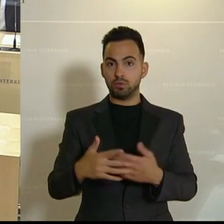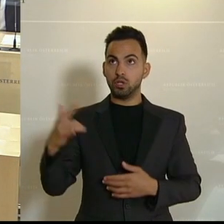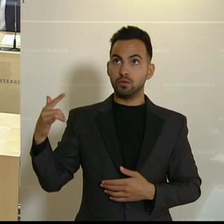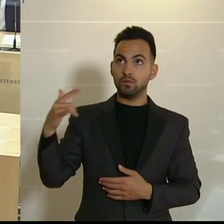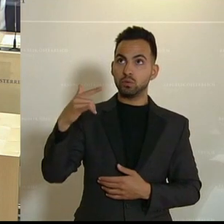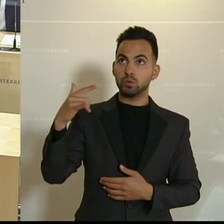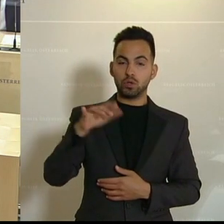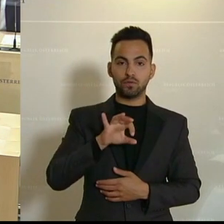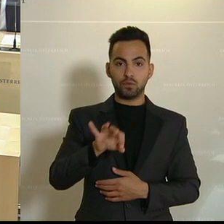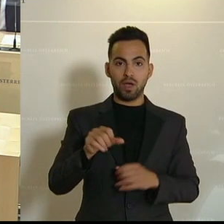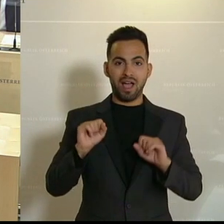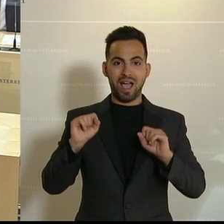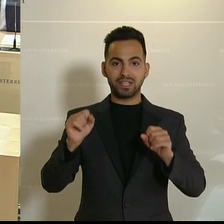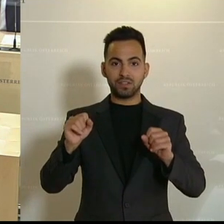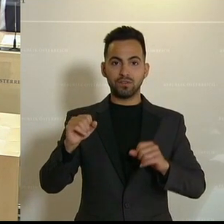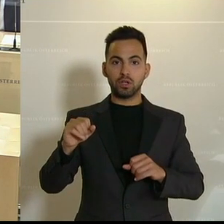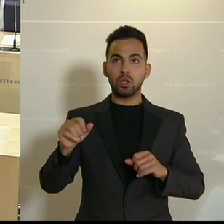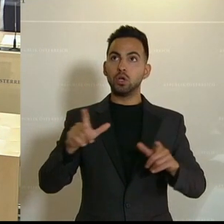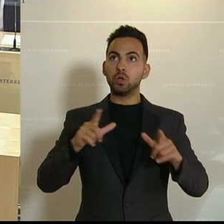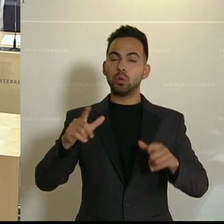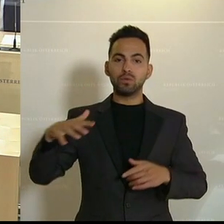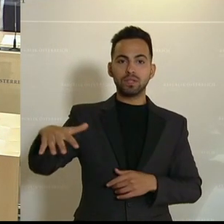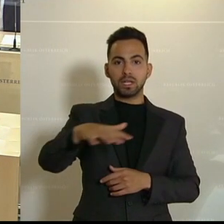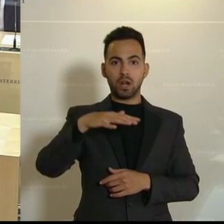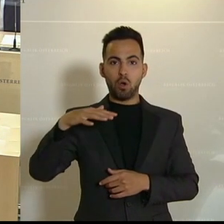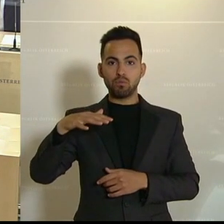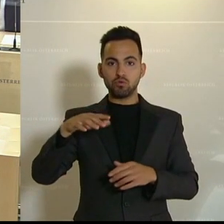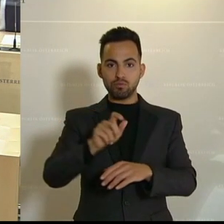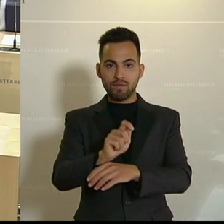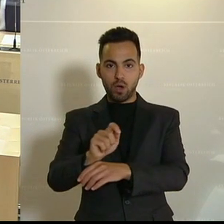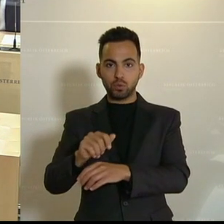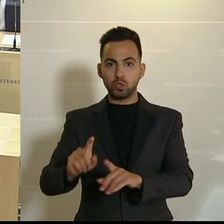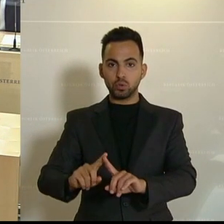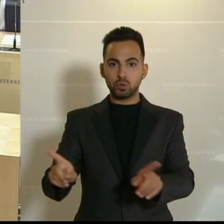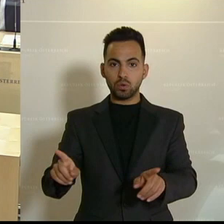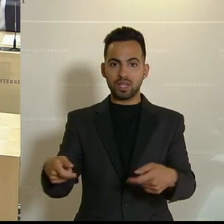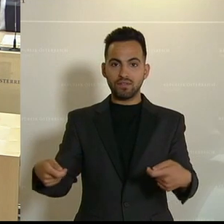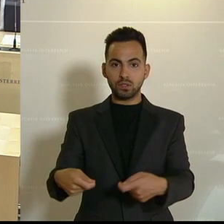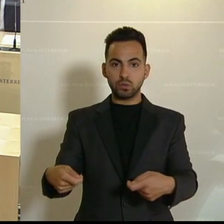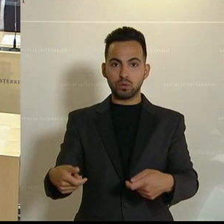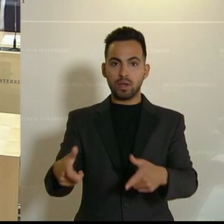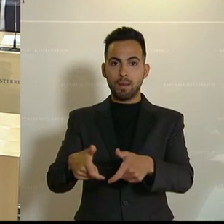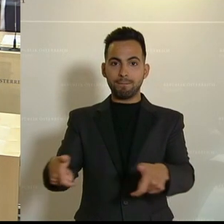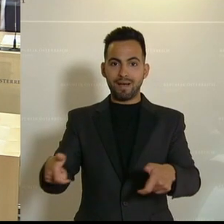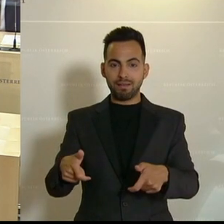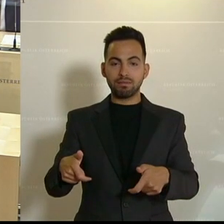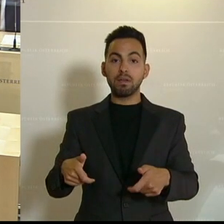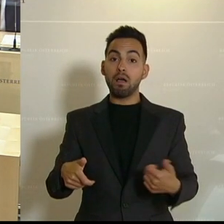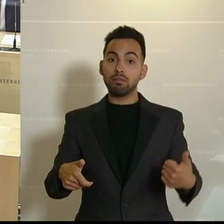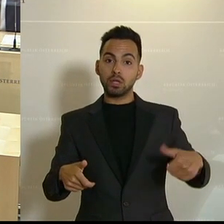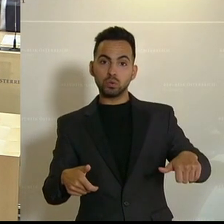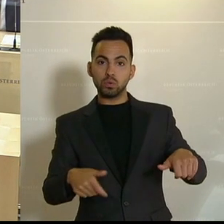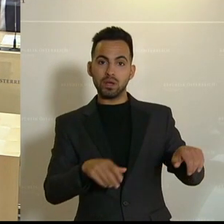Flugzeuge für die aktive Luftraumüberwachung, sind durch Sonderinvestitionspakete zusätzlich zum